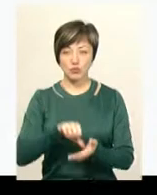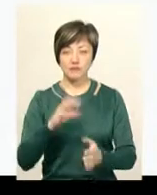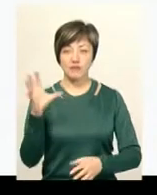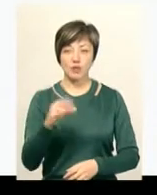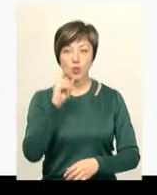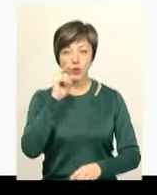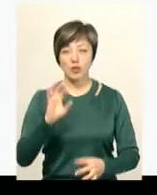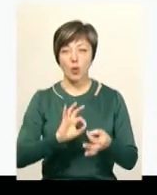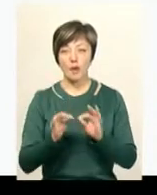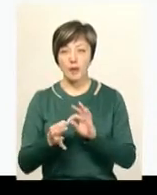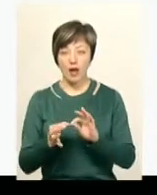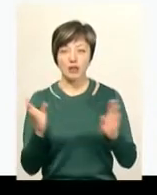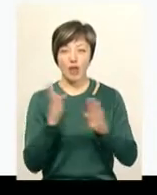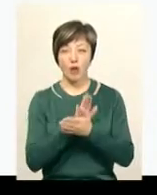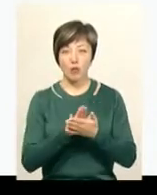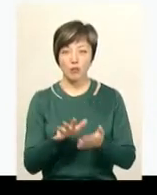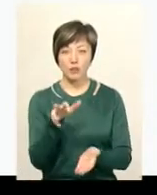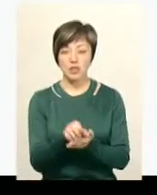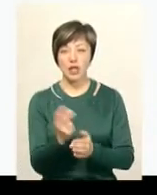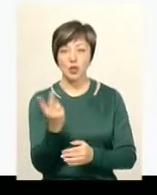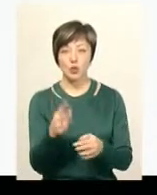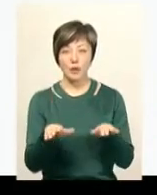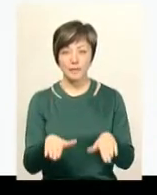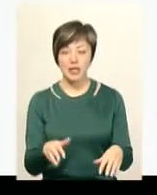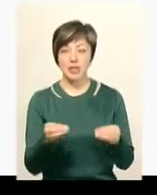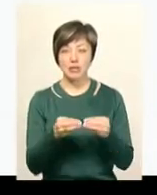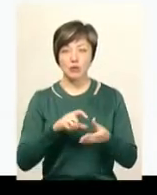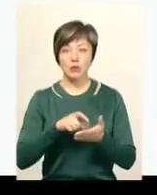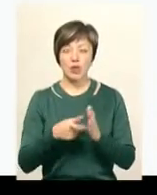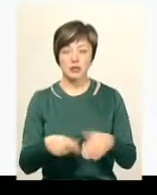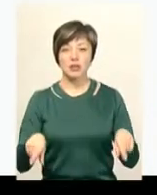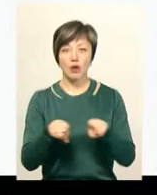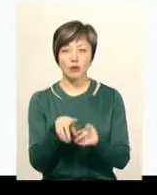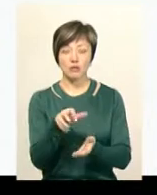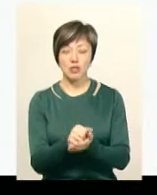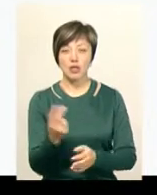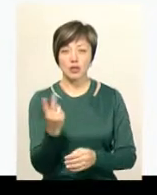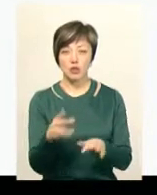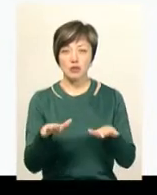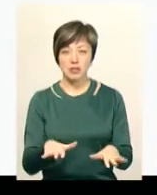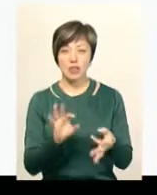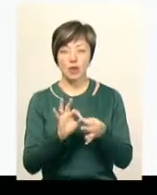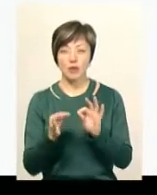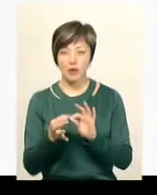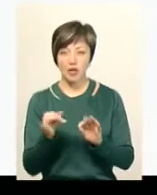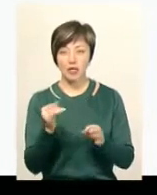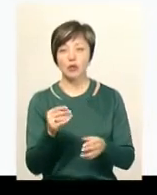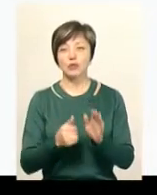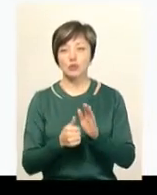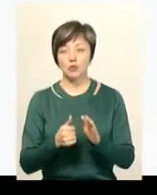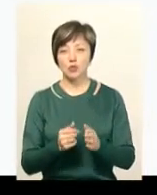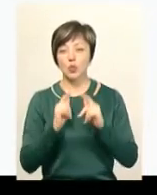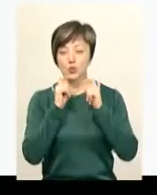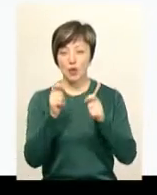всеукраїнській олімпіаді екологів, де посіла друге місце. В 10 класі вона також посіла друге місце на олімпіаді та удостоїлася